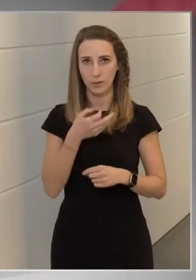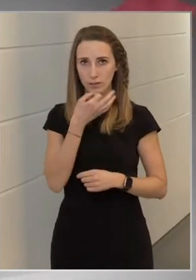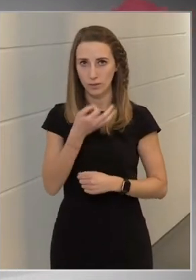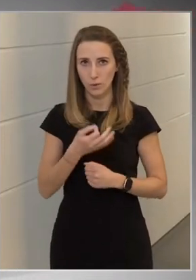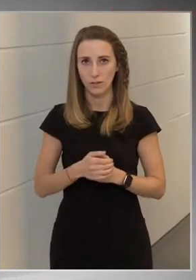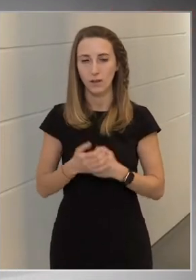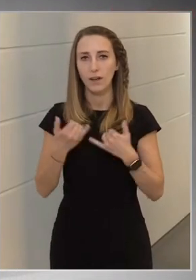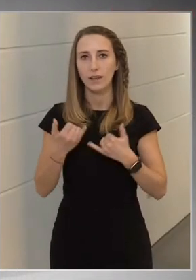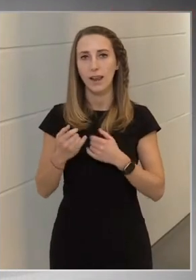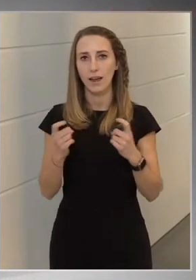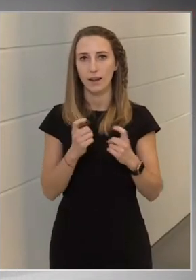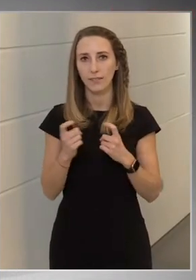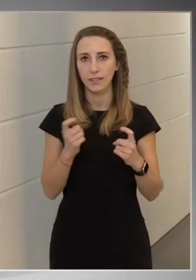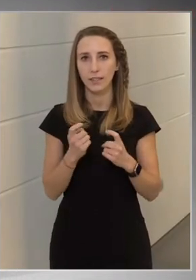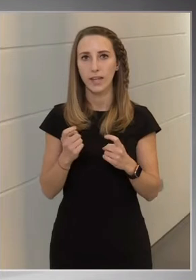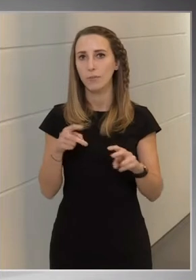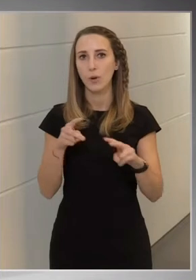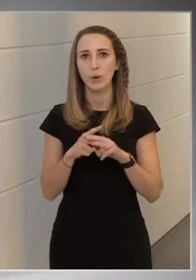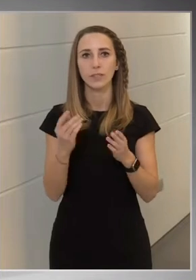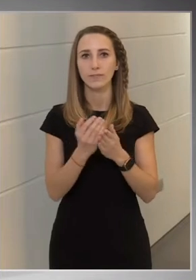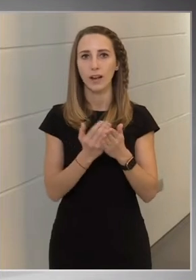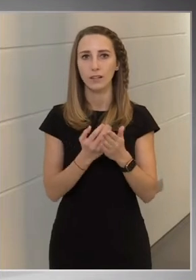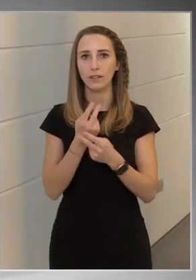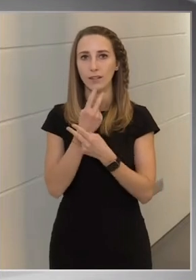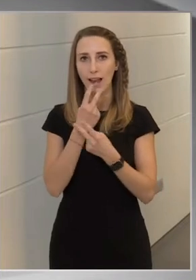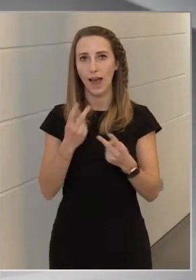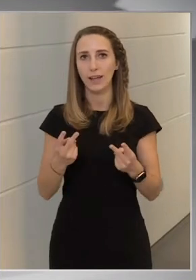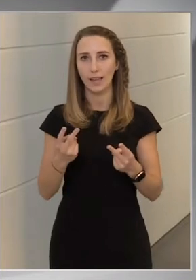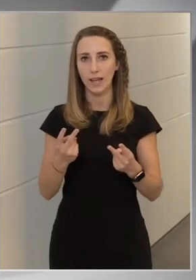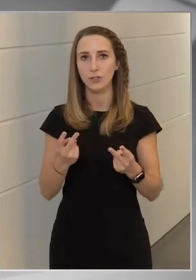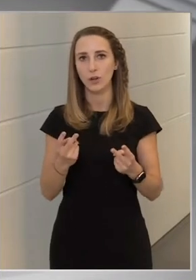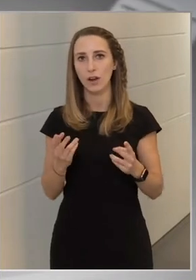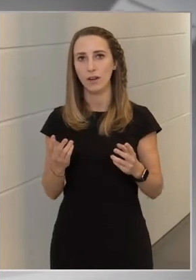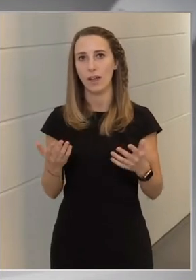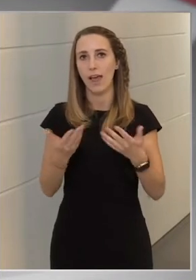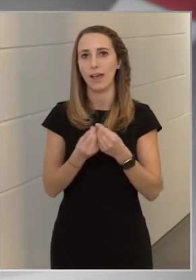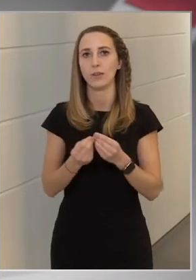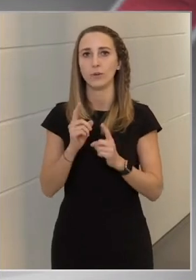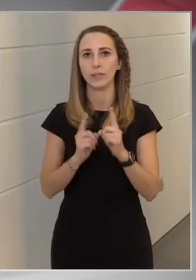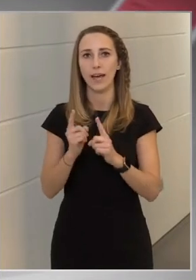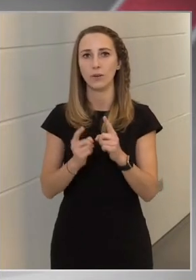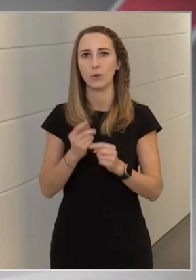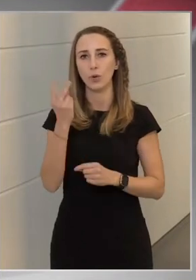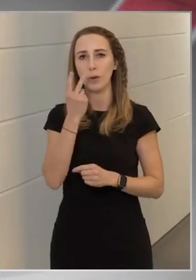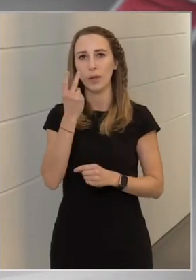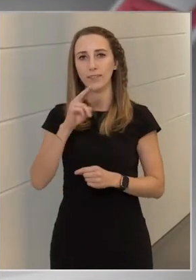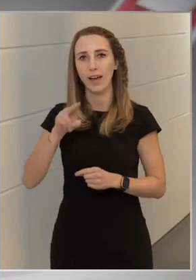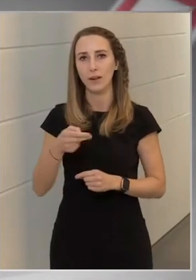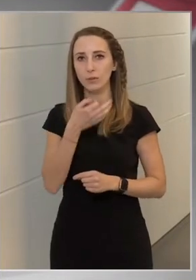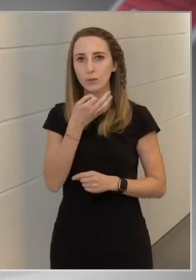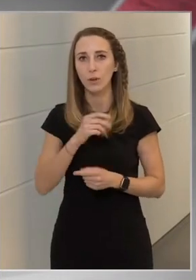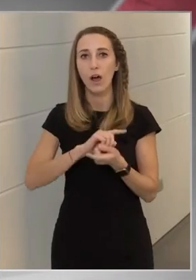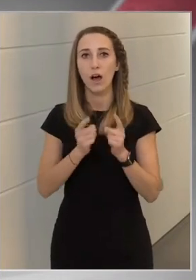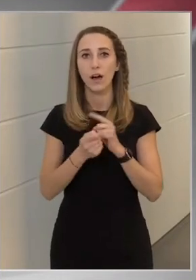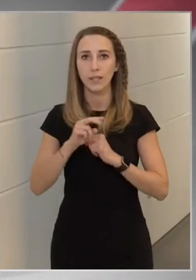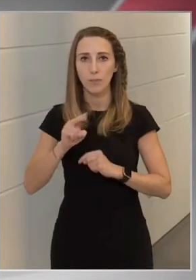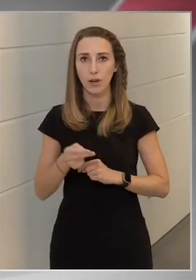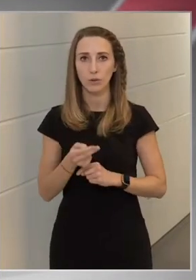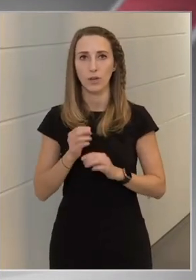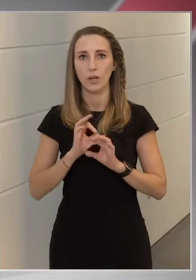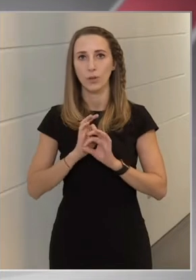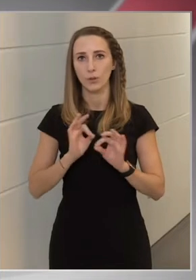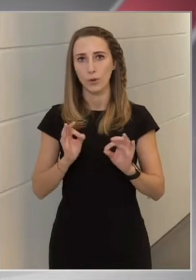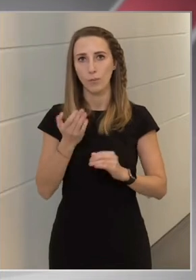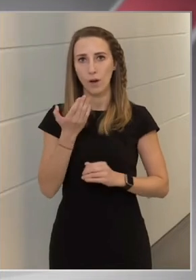A jelenlegi vita nem közfeladat ellátással együttjáró normatíváról szól, hanem arról, hogy jobb,